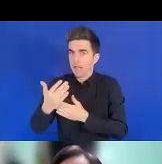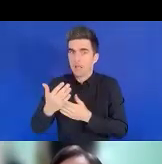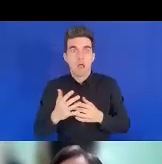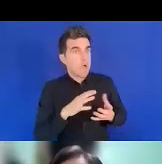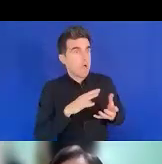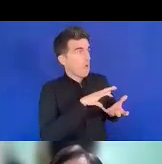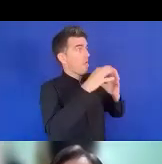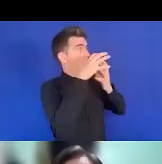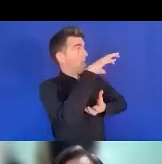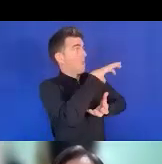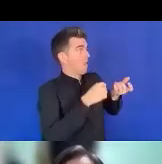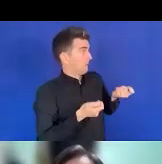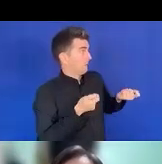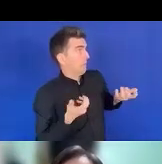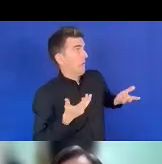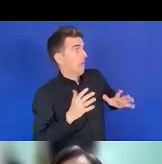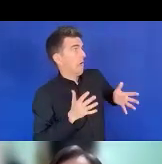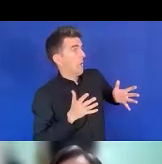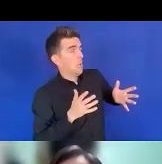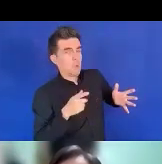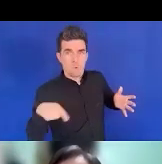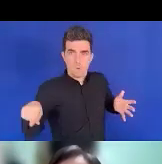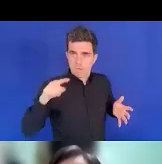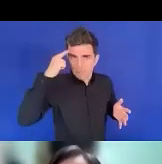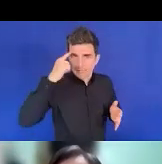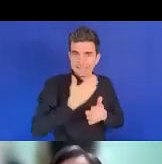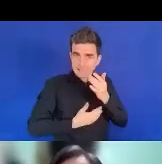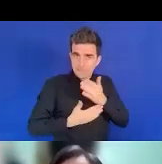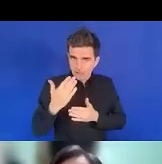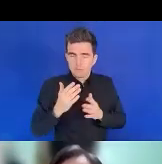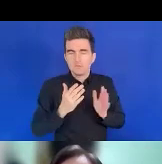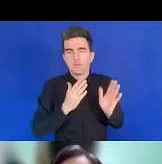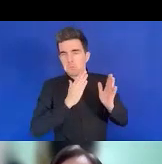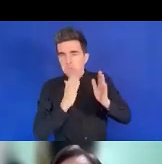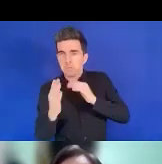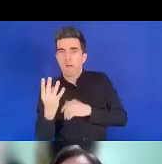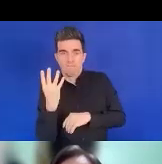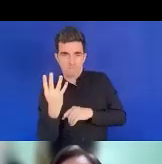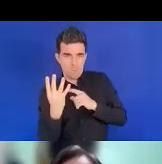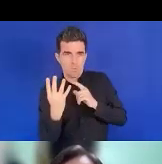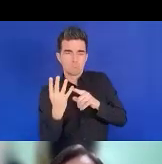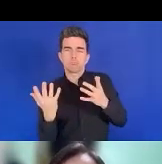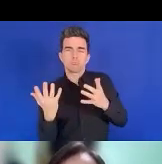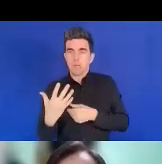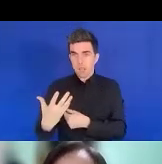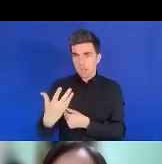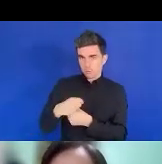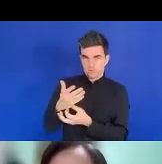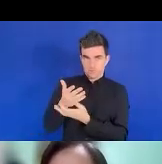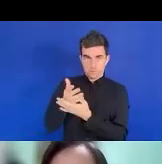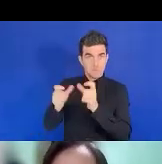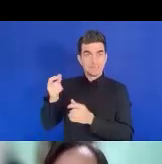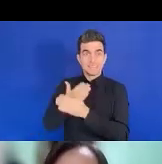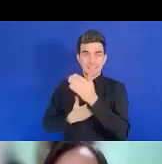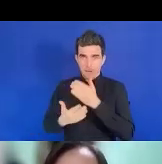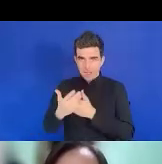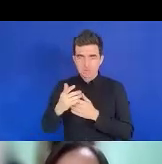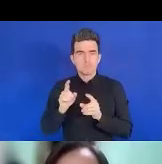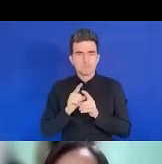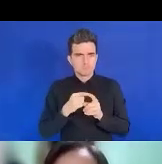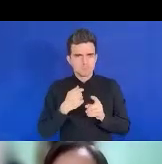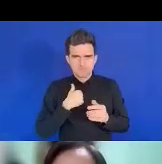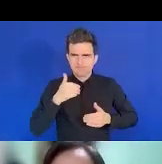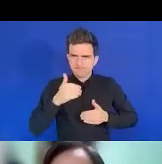par l'inclusion des personnes handicapées dans les scénarios des risques de catastrophe. Ce tableau montre